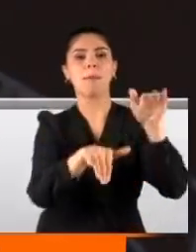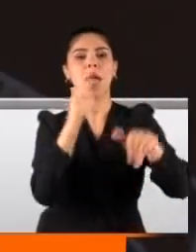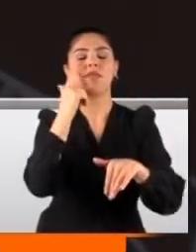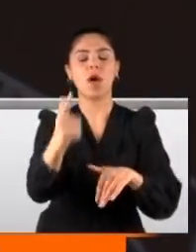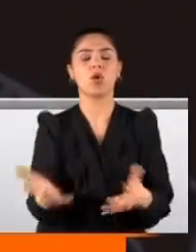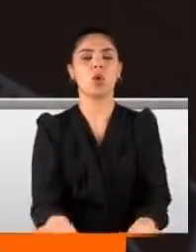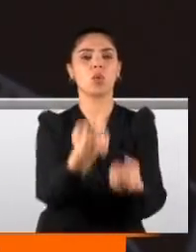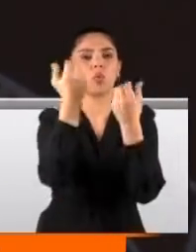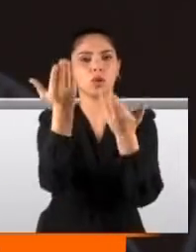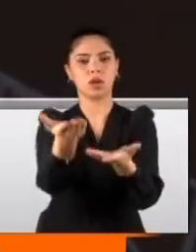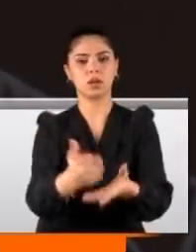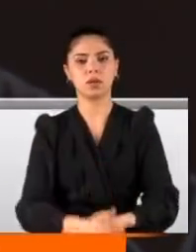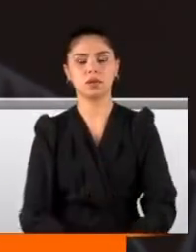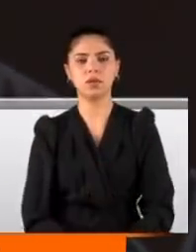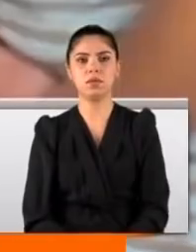kurtarıldı.